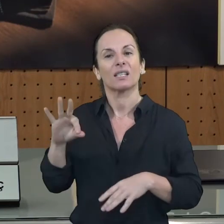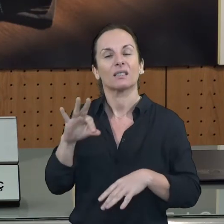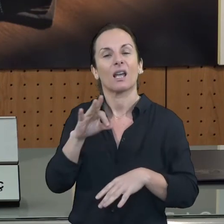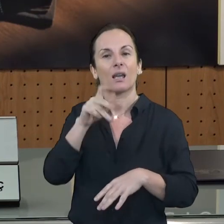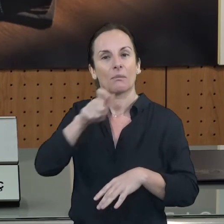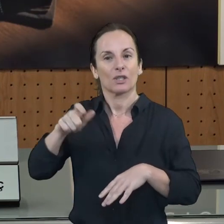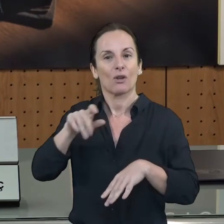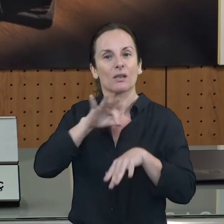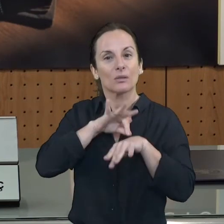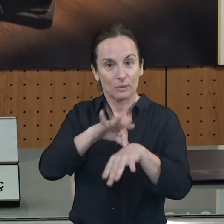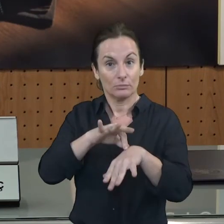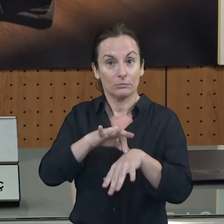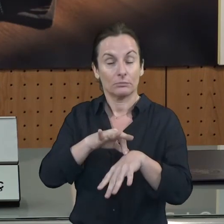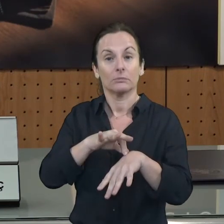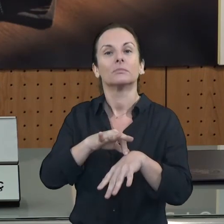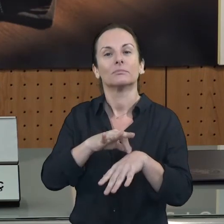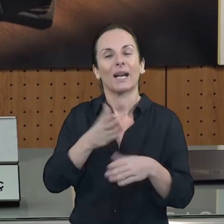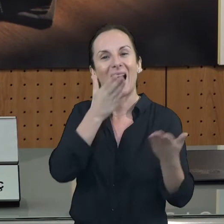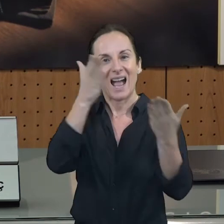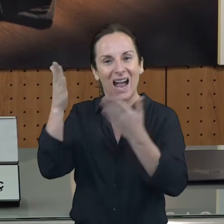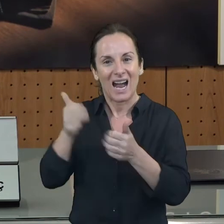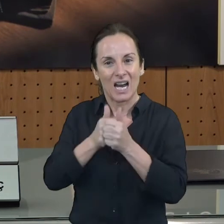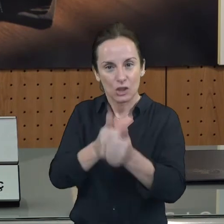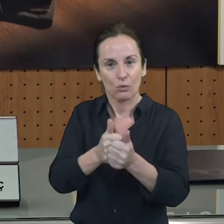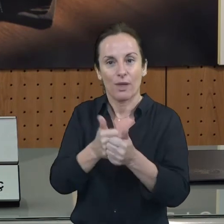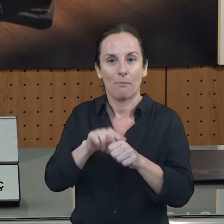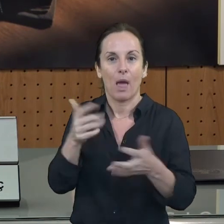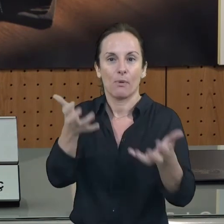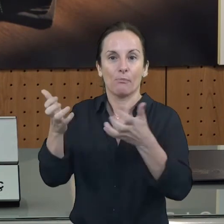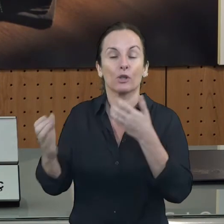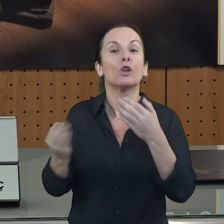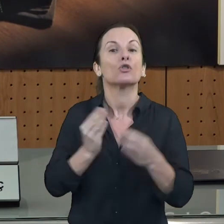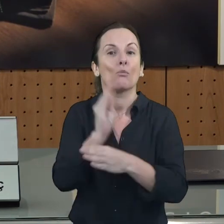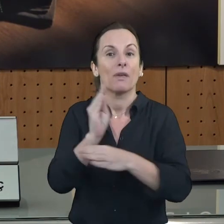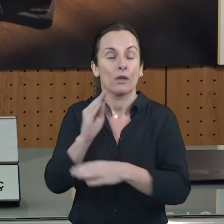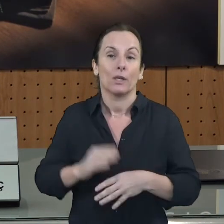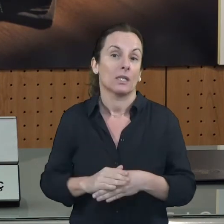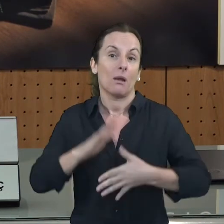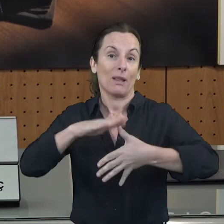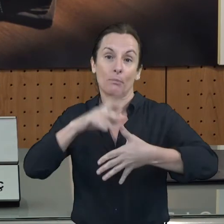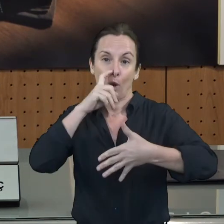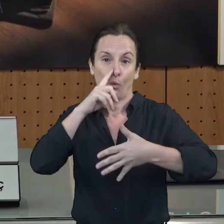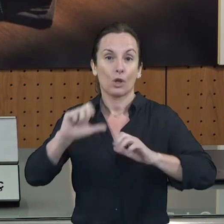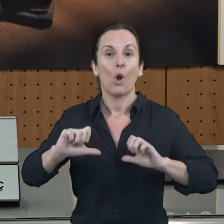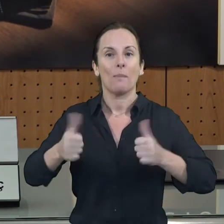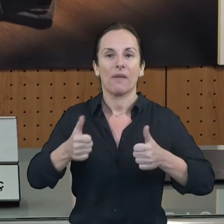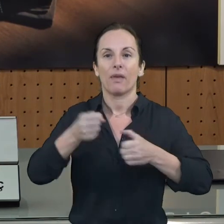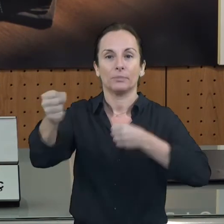juny a tots els municipis de Mallorca i seran també, ajudaran a facilitar aquest tipus de tramitació. Ens entenem que a partir